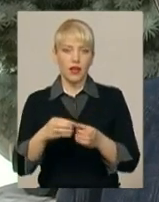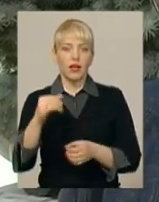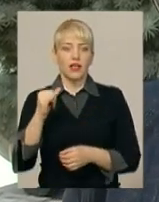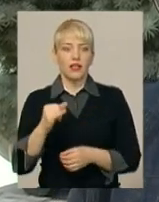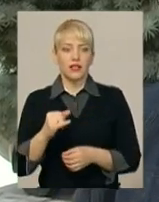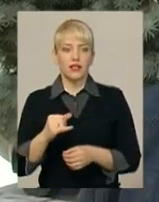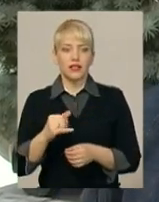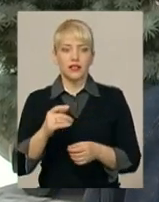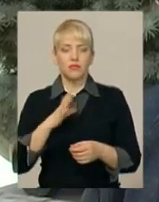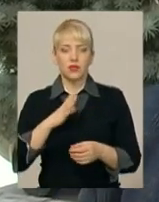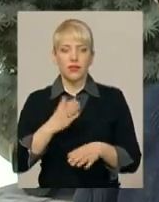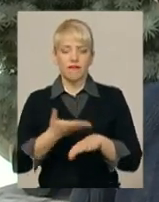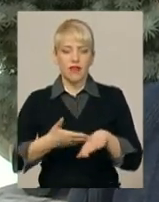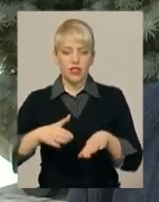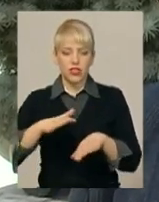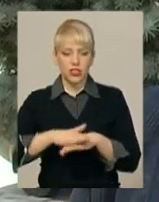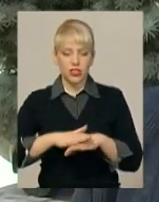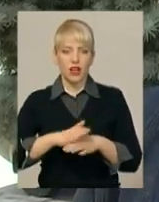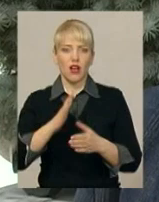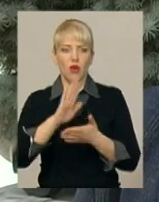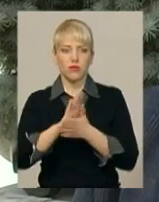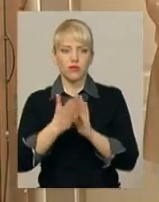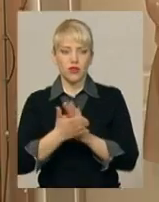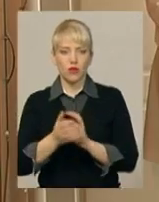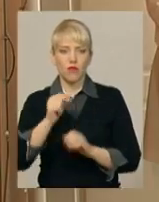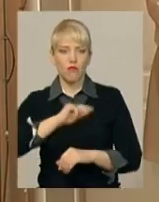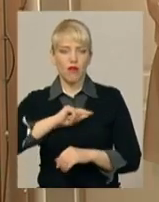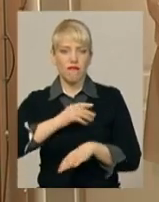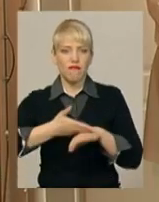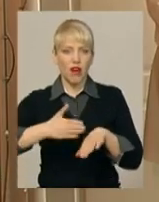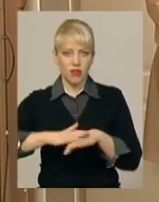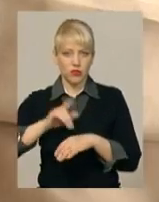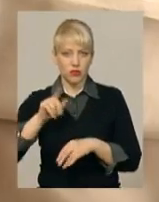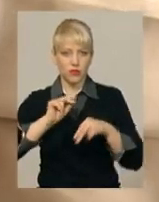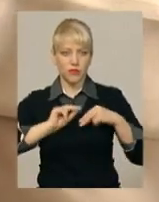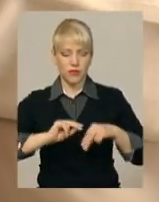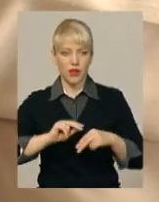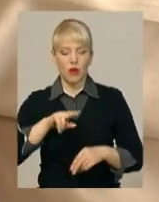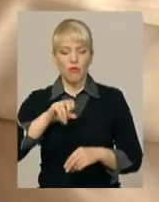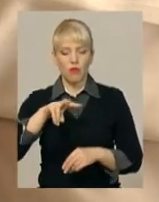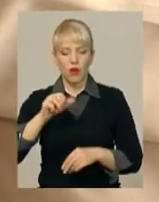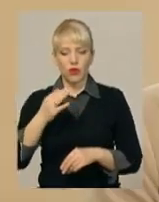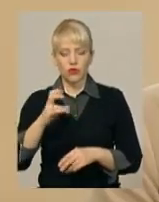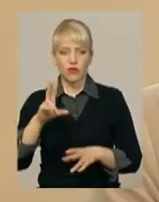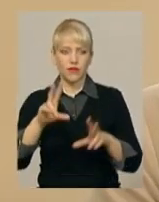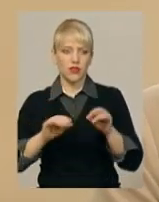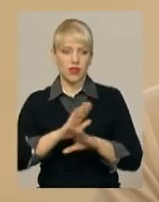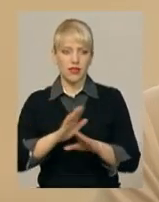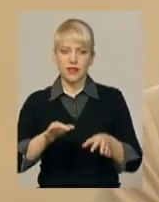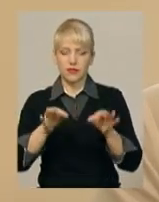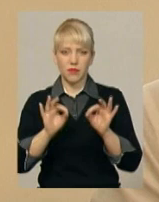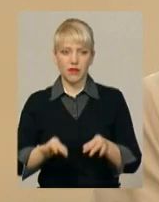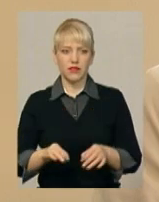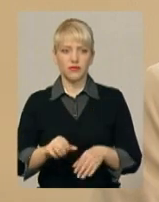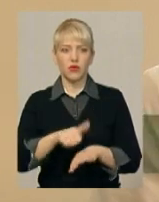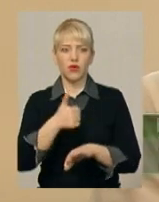Створена важка гнітюча обстановка, морально всім спорівникам дуже важко. Зазначені претензії Валентина Поліщук вважає несправедливими. Головний лікар